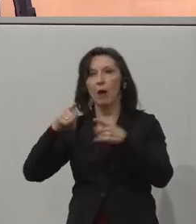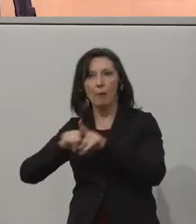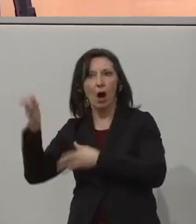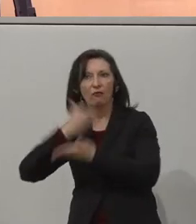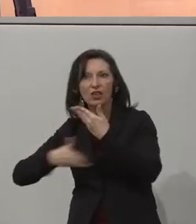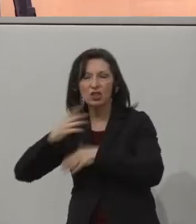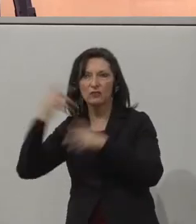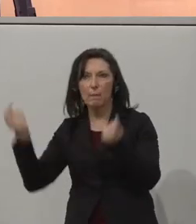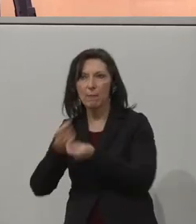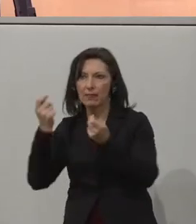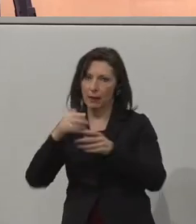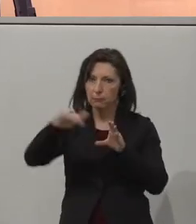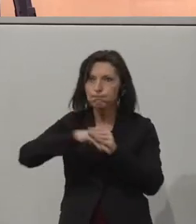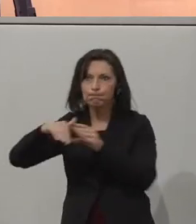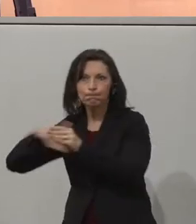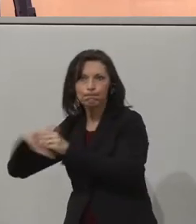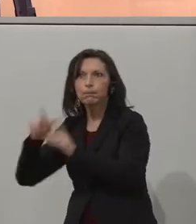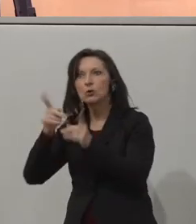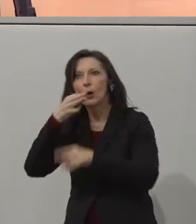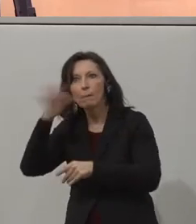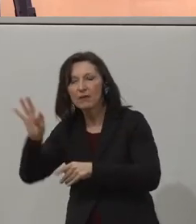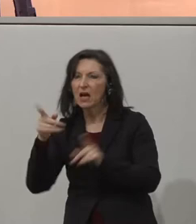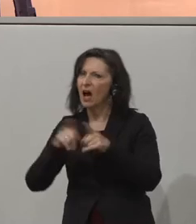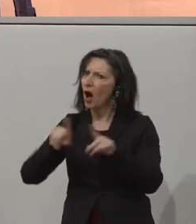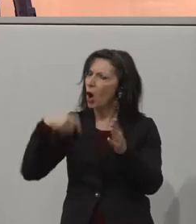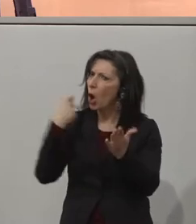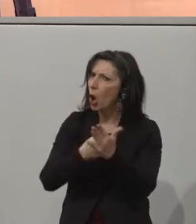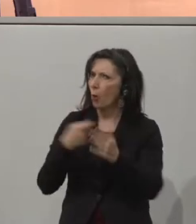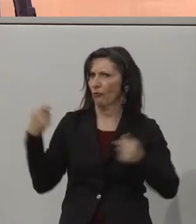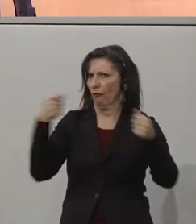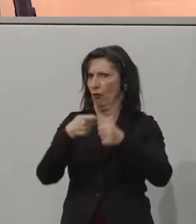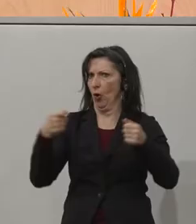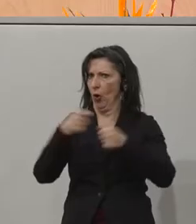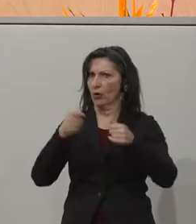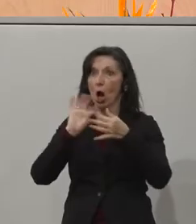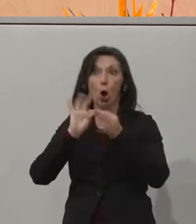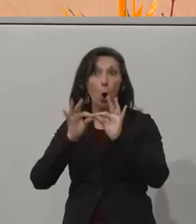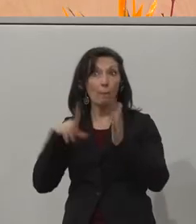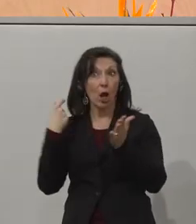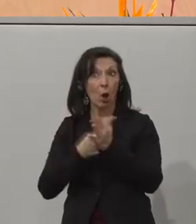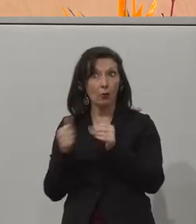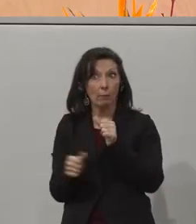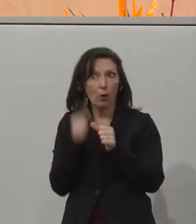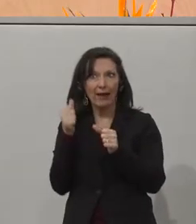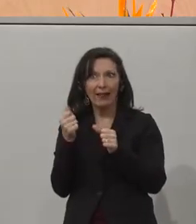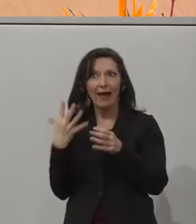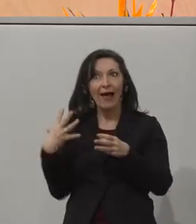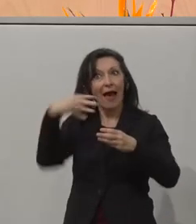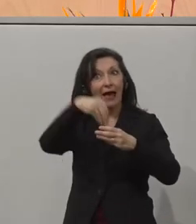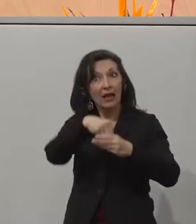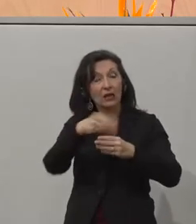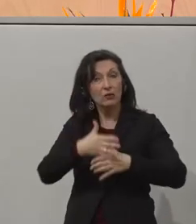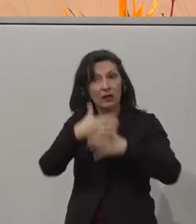Es geht um Lohnförderungen, Eingliederungsbeihilfen zum Beispiel und Kombilohnmodelle. Wir haben natürlich auch einen